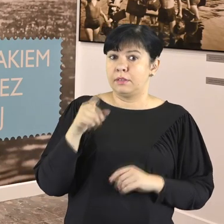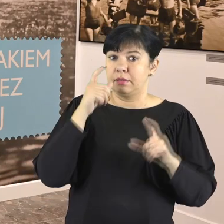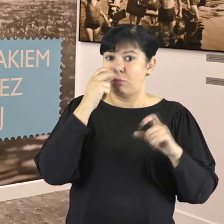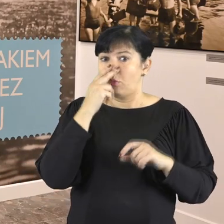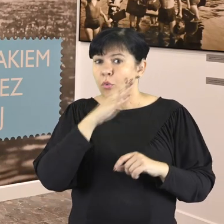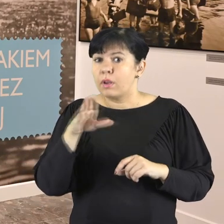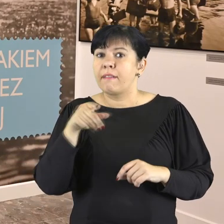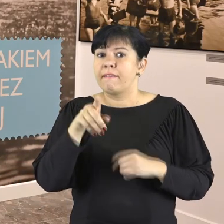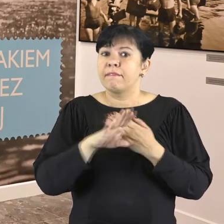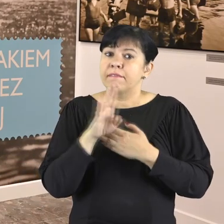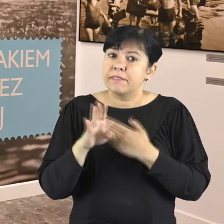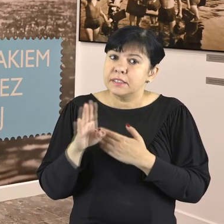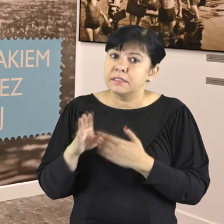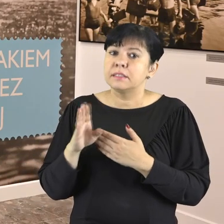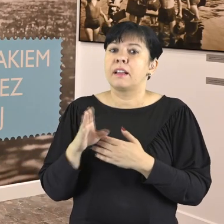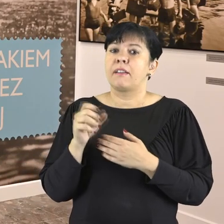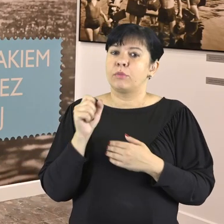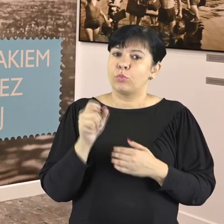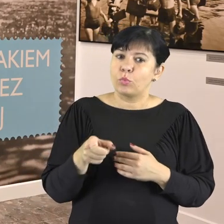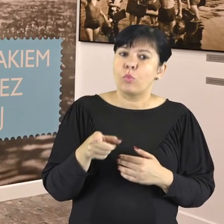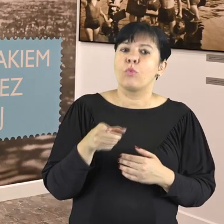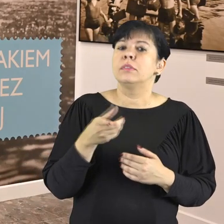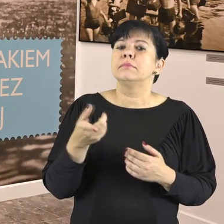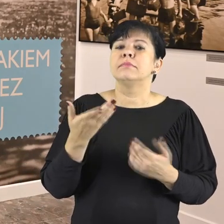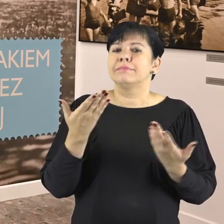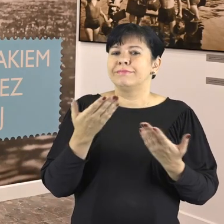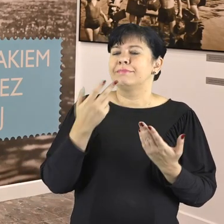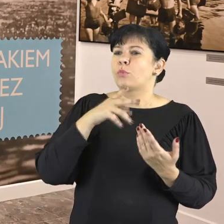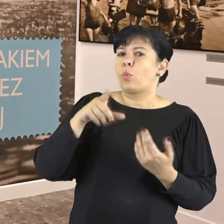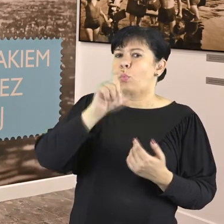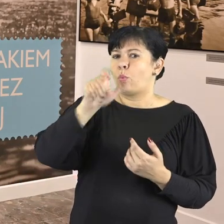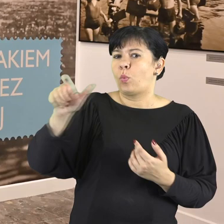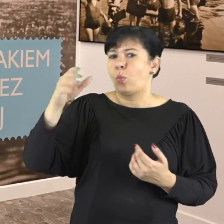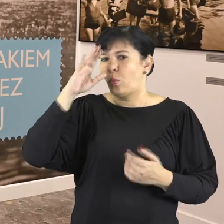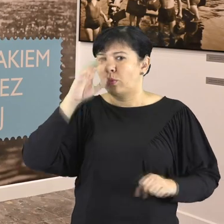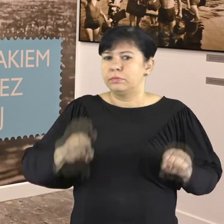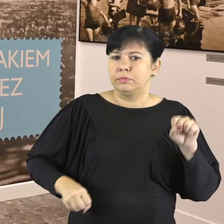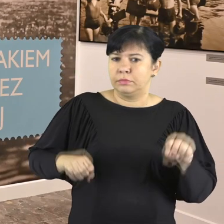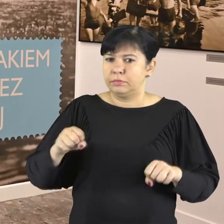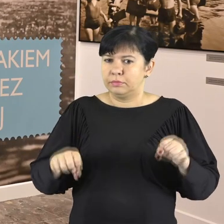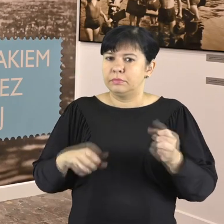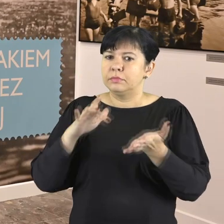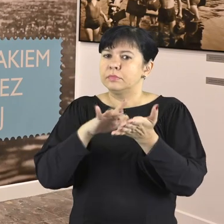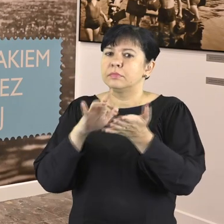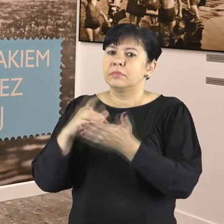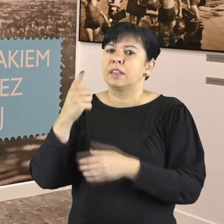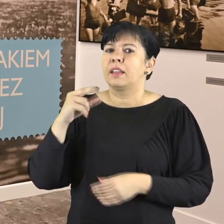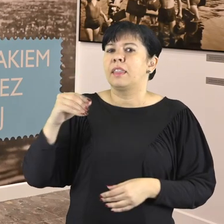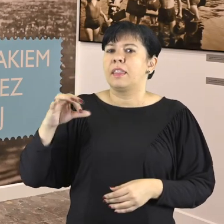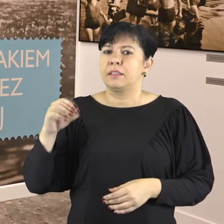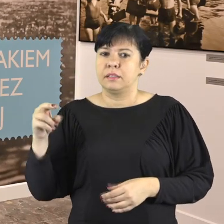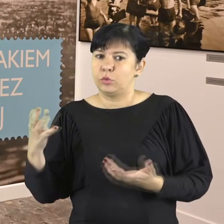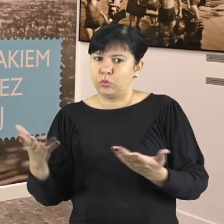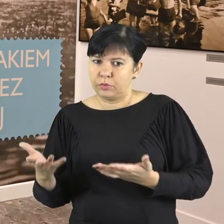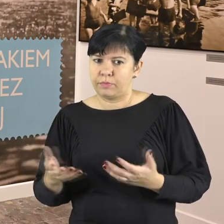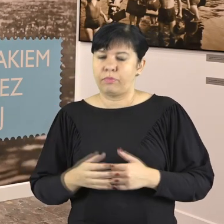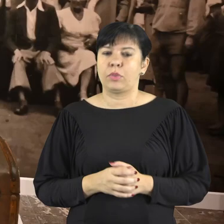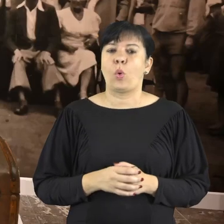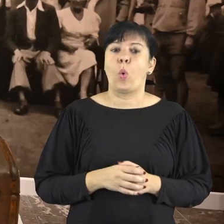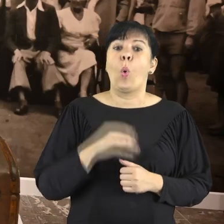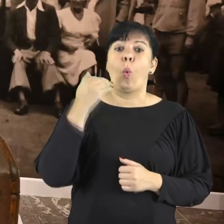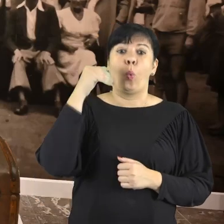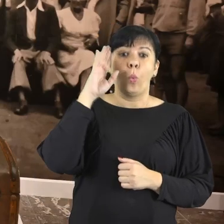Na zdjęciach, które pokazujemy na wystawie, prezentujemy łódzkich kajakarzy, między innymi na Deniestrze.